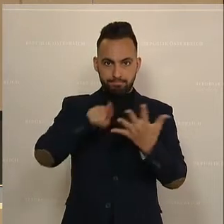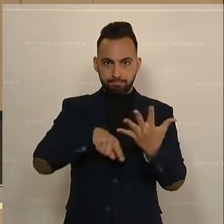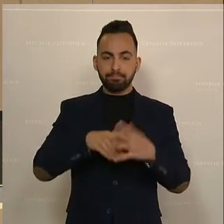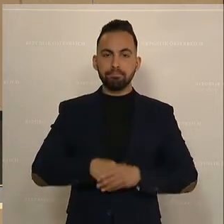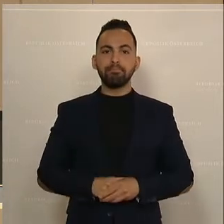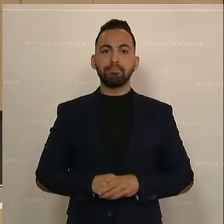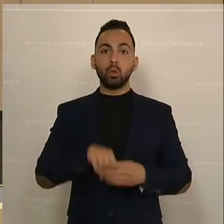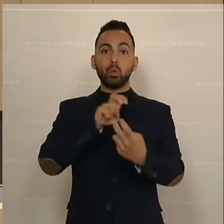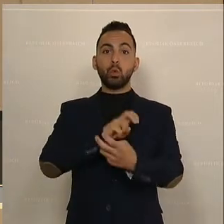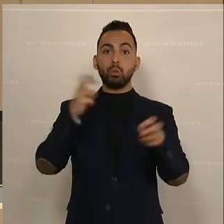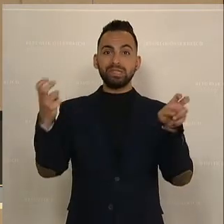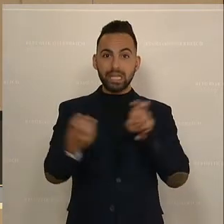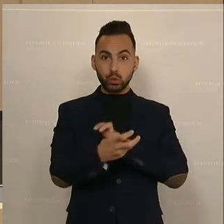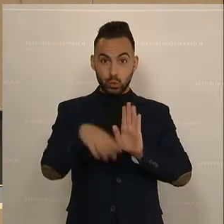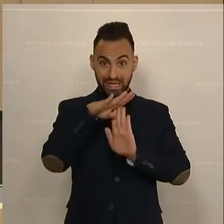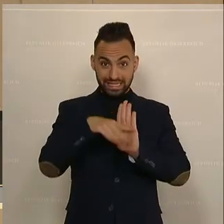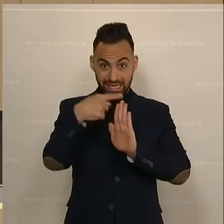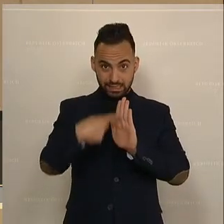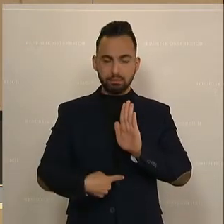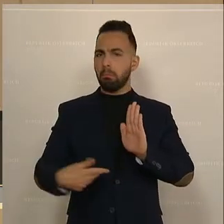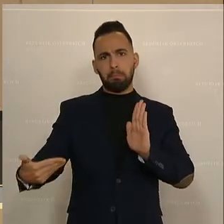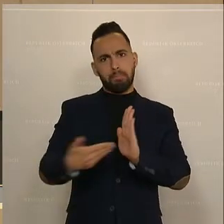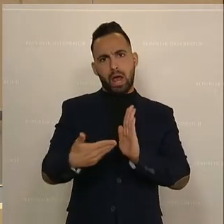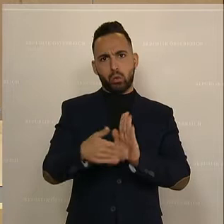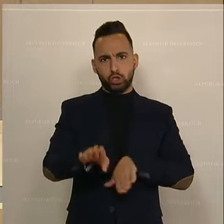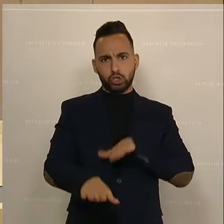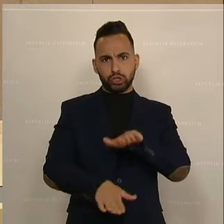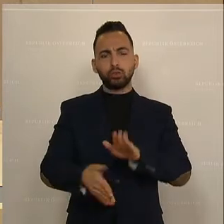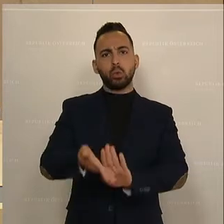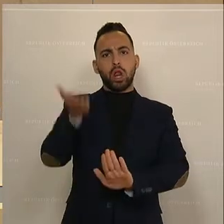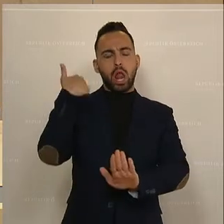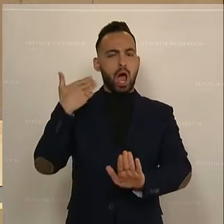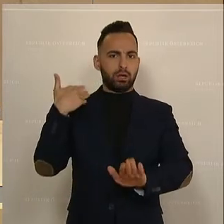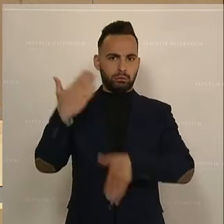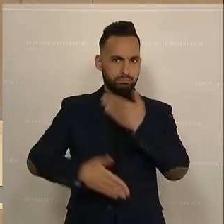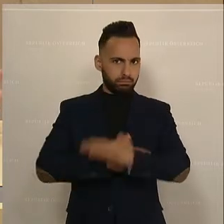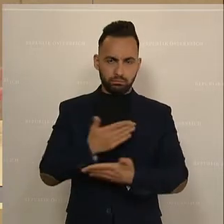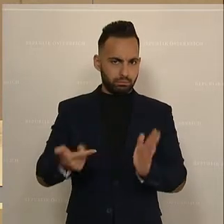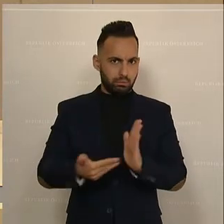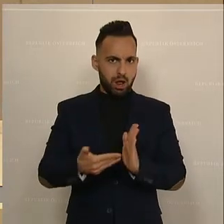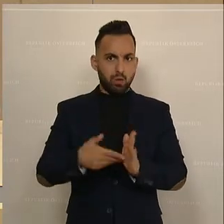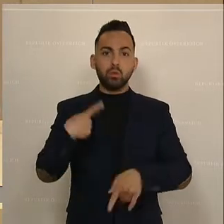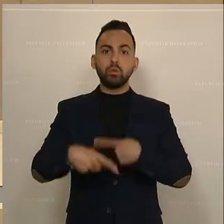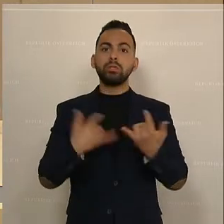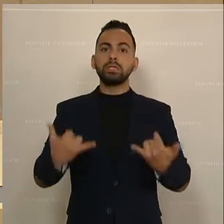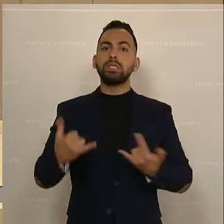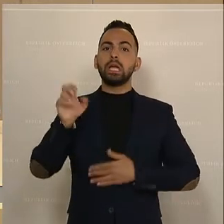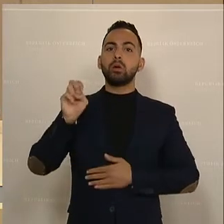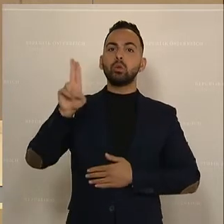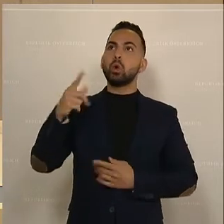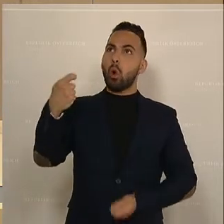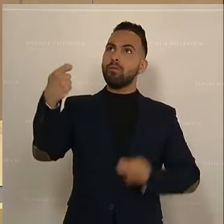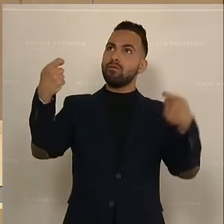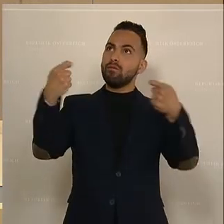Die Umsetzung dieses Gesetzes ist ein notwendiger Schritt, der schon lange überfällig war. Es geht um eine EU-konforme